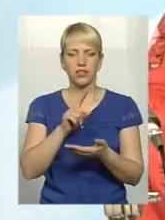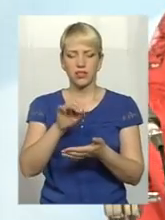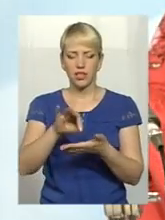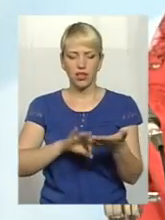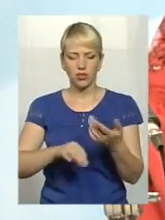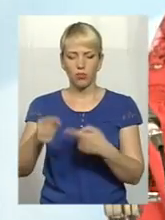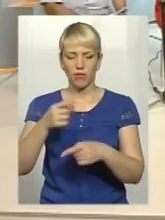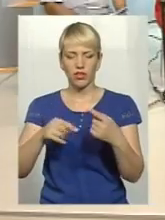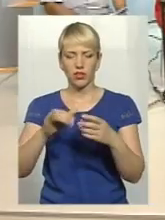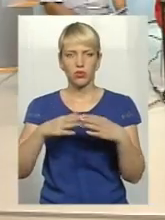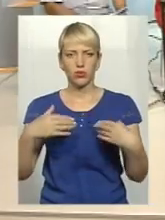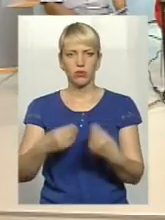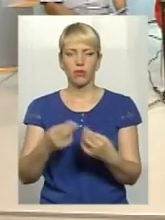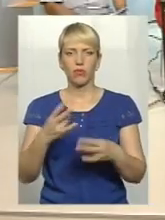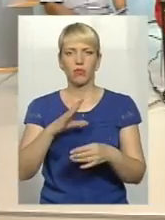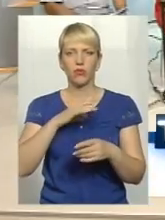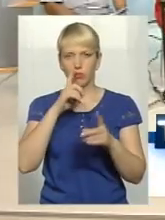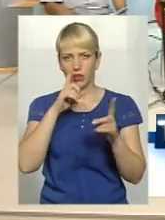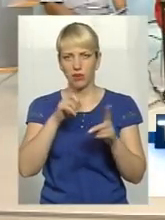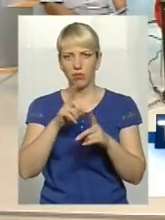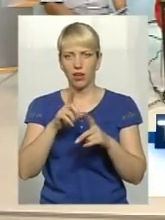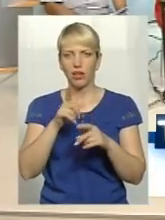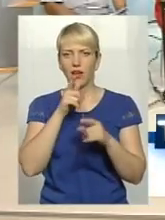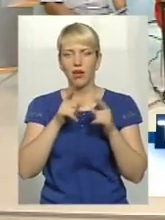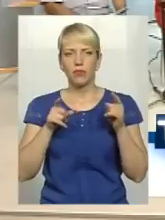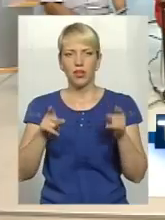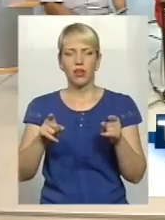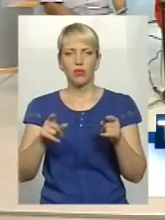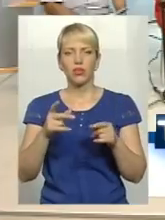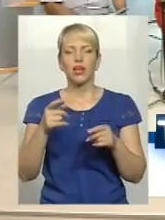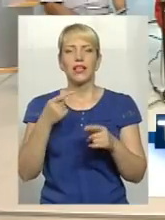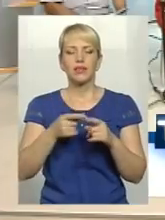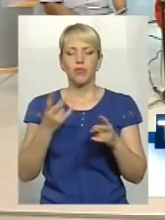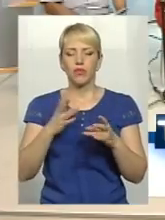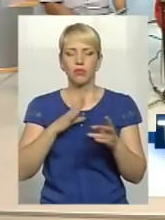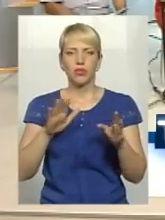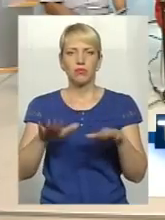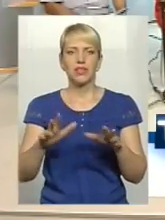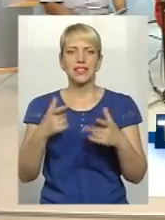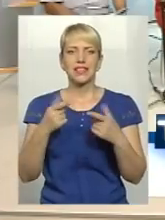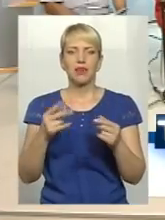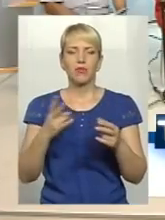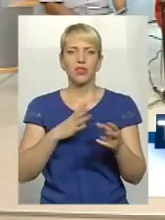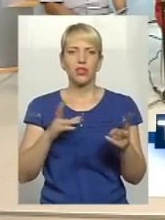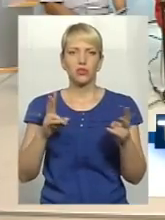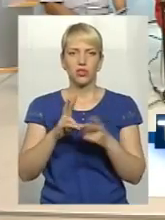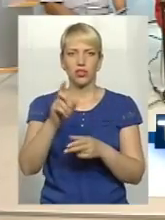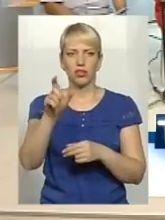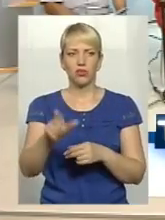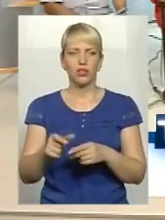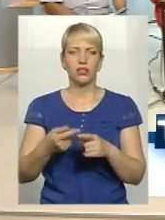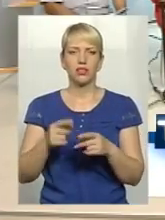якийсь мінімальний період, має бути те місце, де його би мали зустріти. Це має бути якась нейтральна територія, вона вже